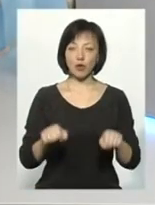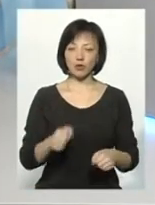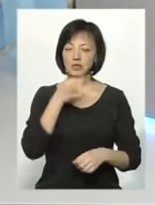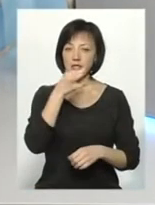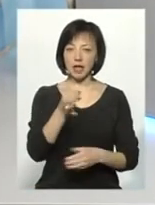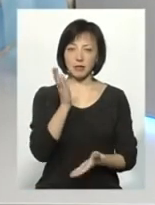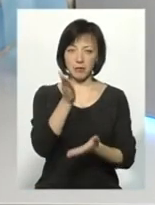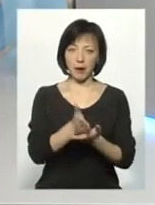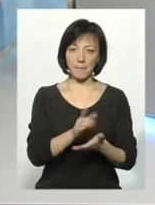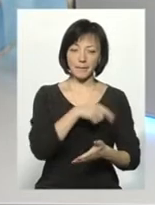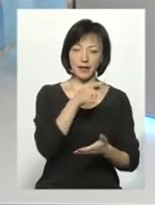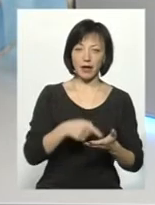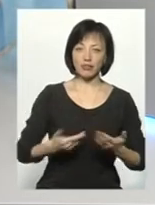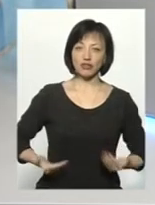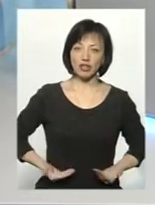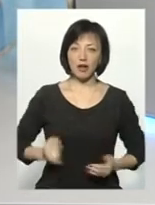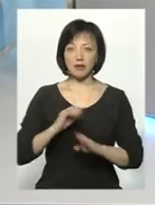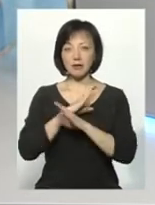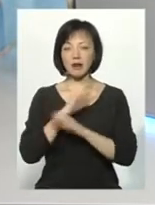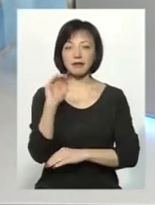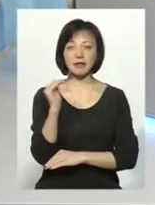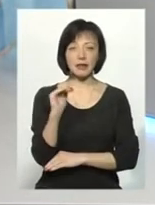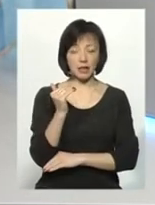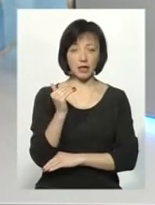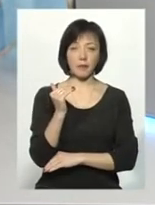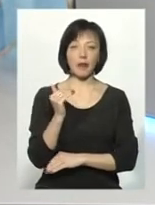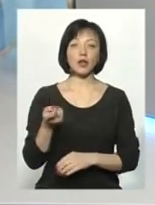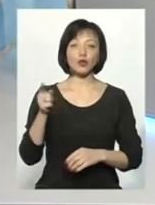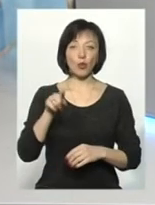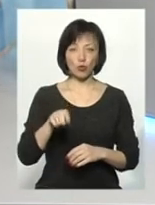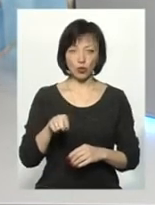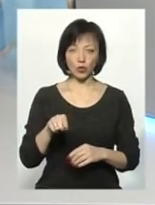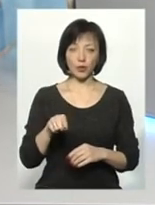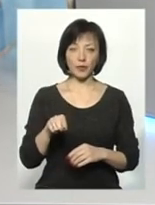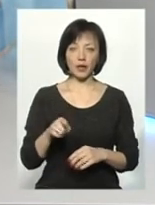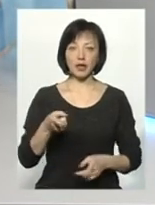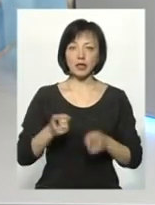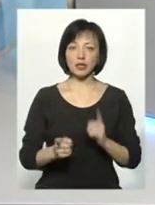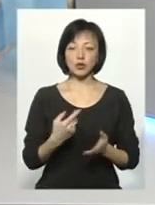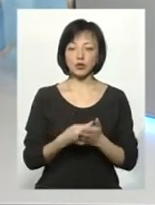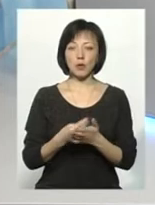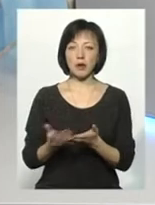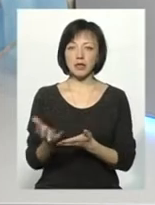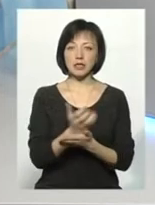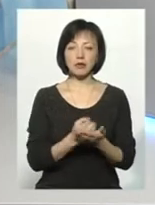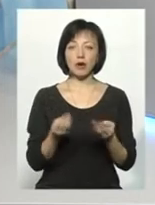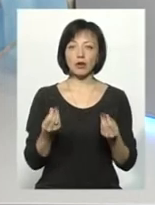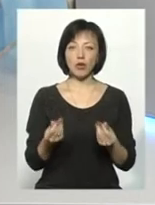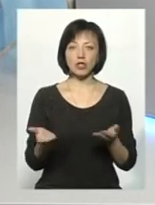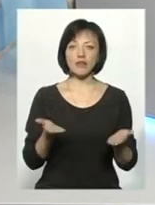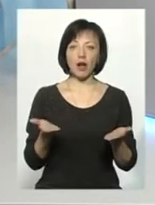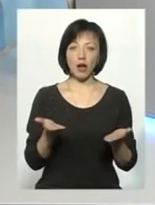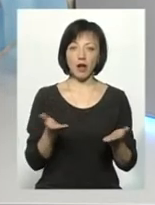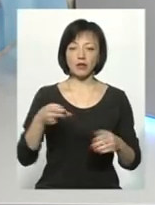що це питання життя і смерті дитини. Тому дійсно сума зібраних коштів, яка